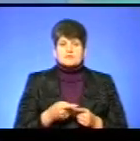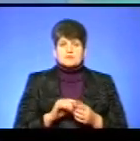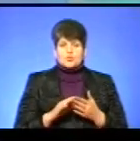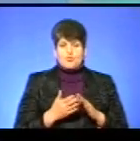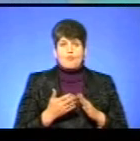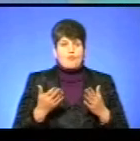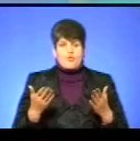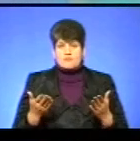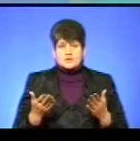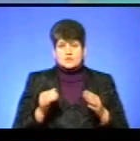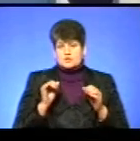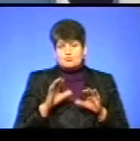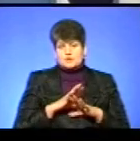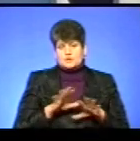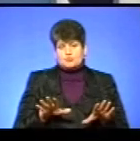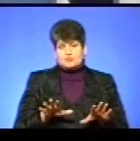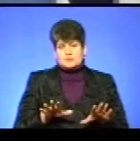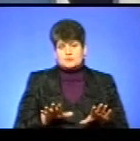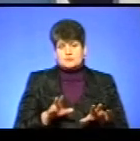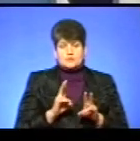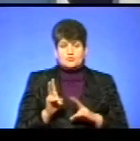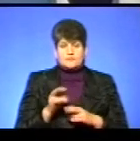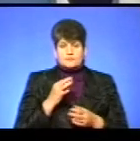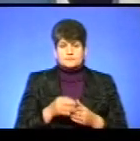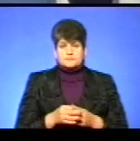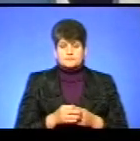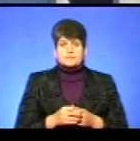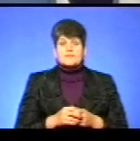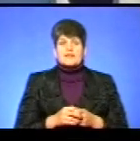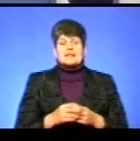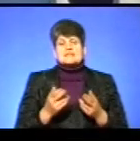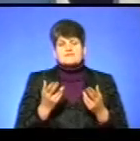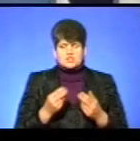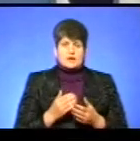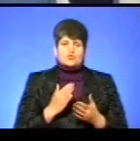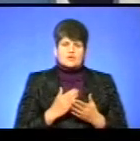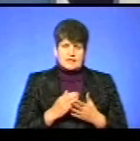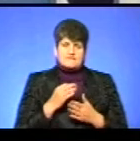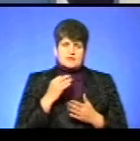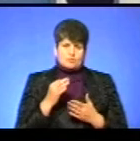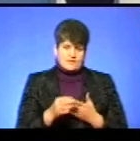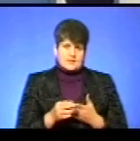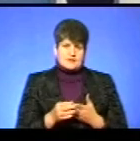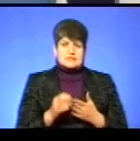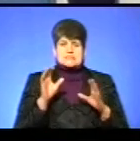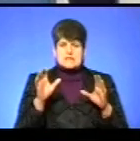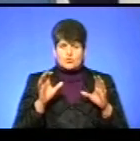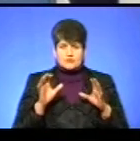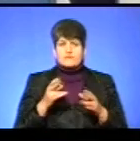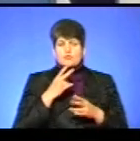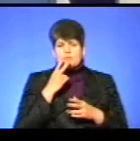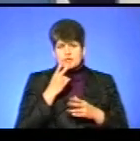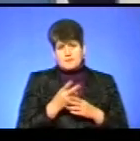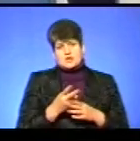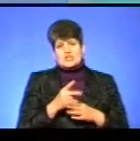ймовірно, може бути, що і не наступить ні для кого? Ну, звичайно, є відповідальність, бачите, законодавством передбачено